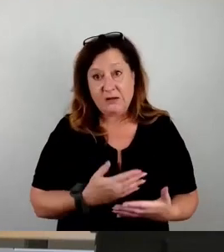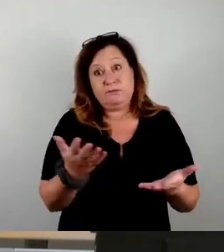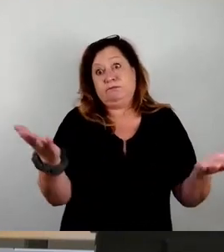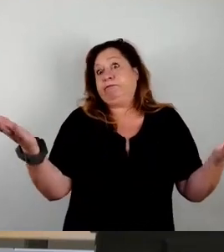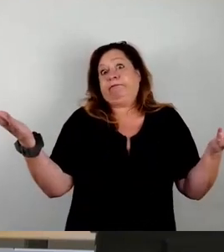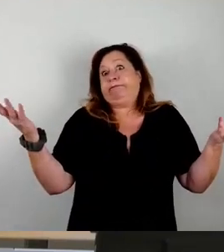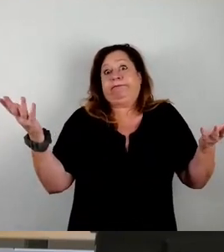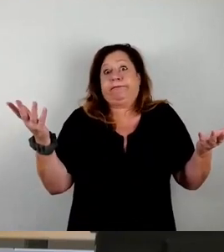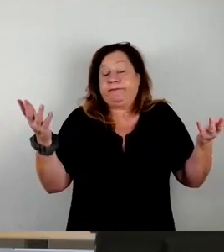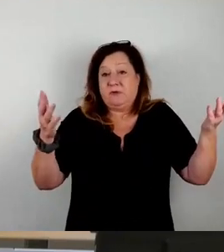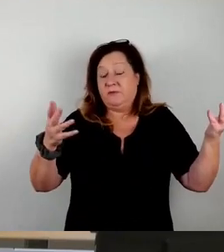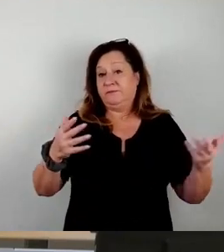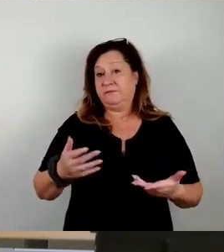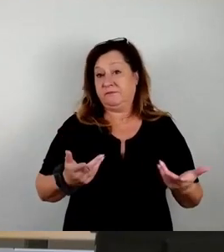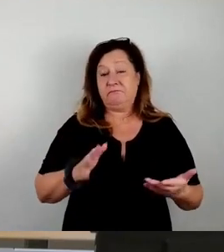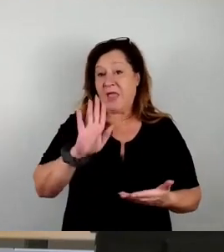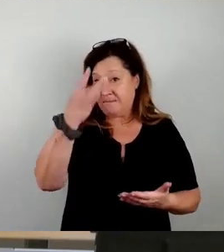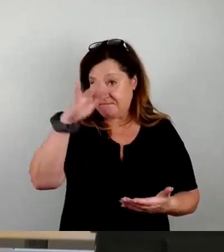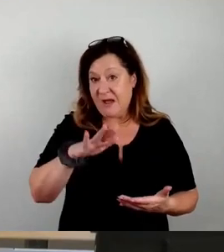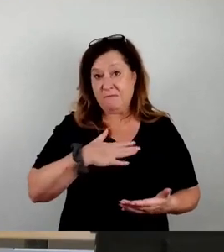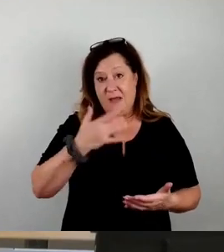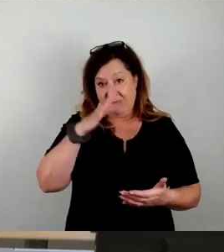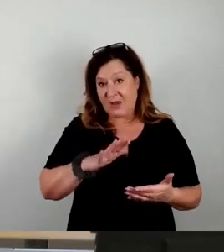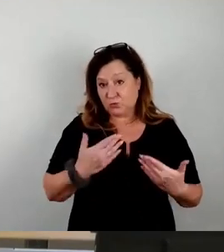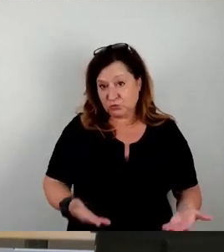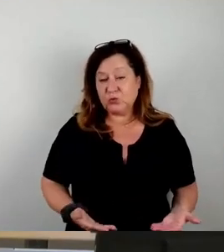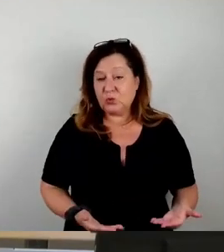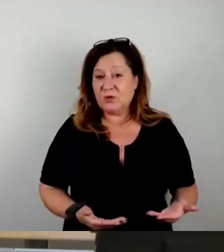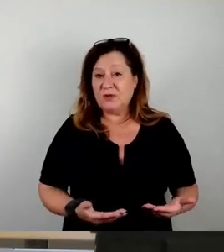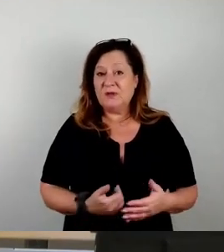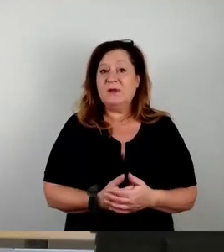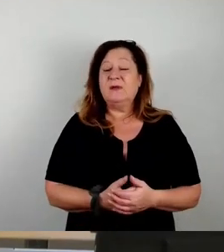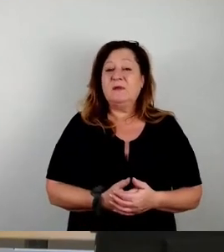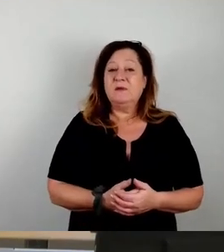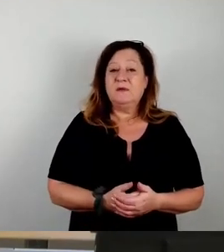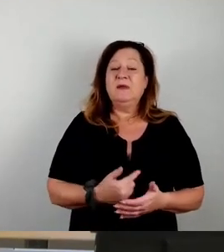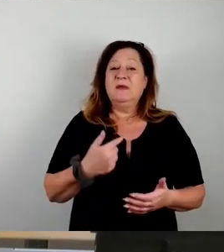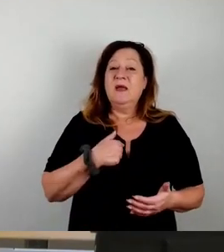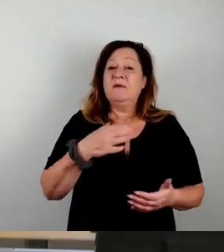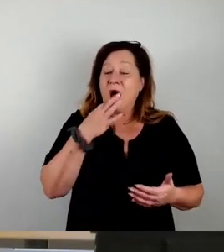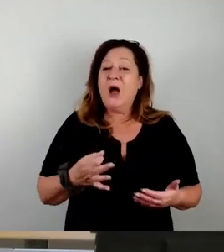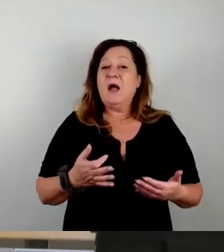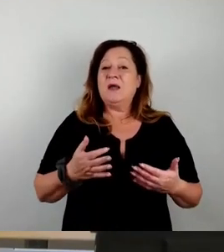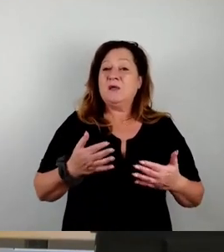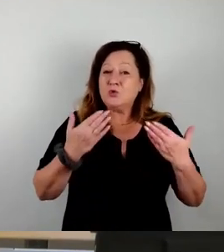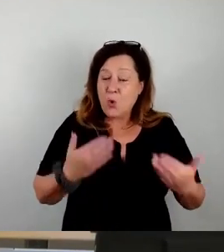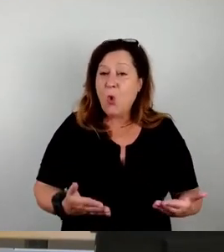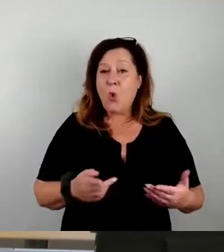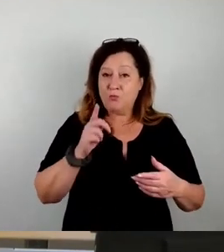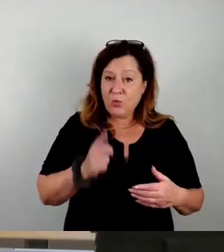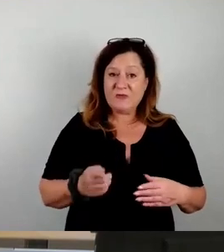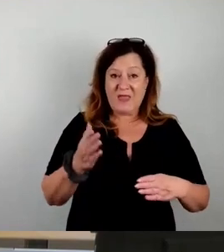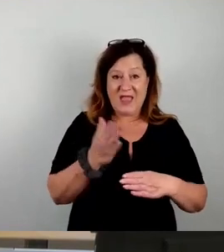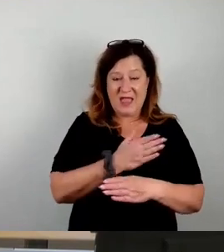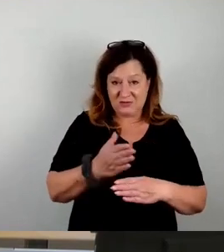auf jeden Fall quasi nach der Lage ist erstmal, zumindest so